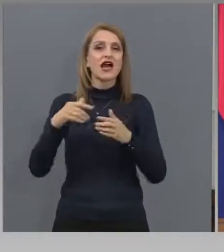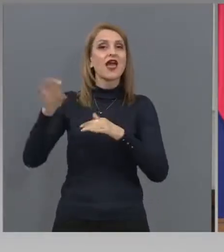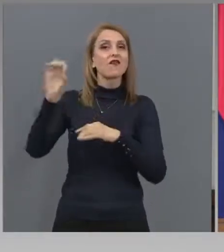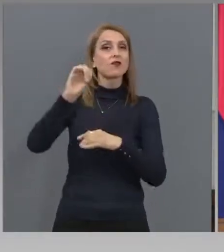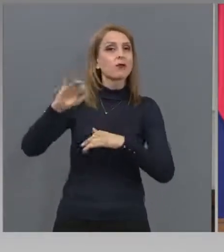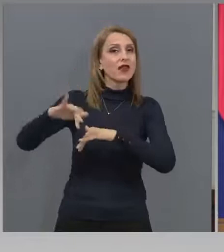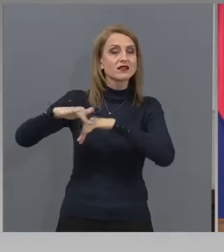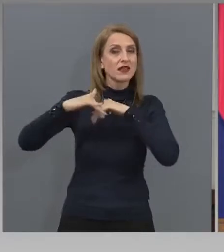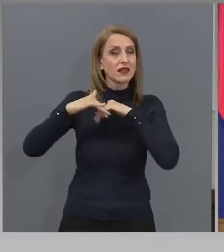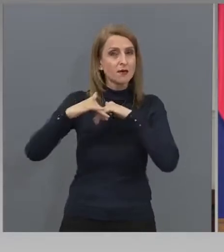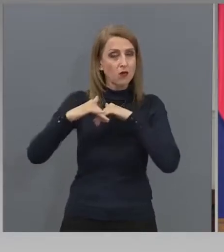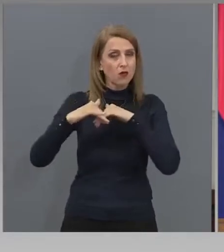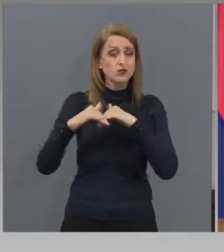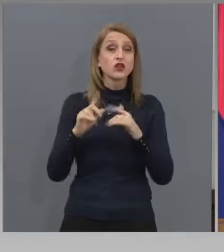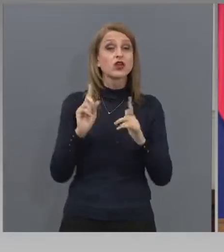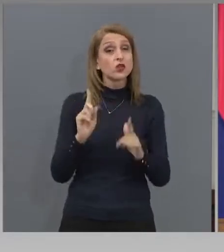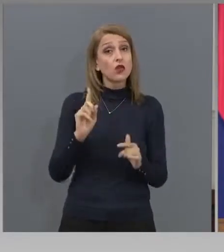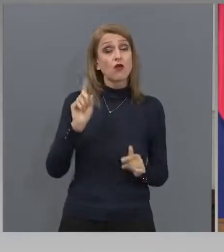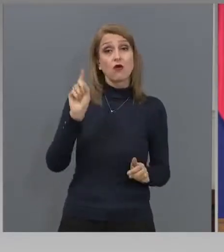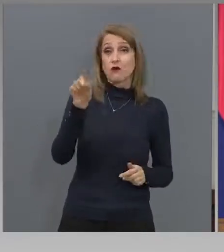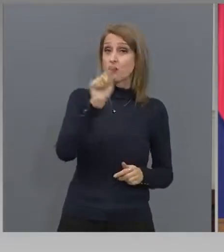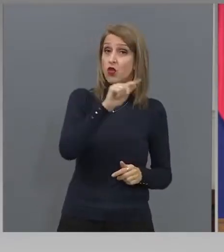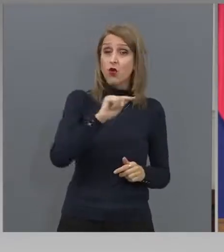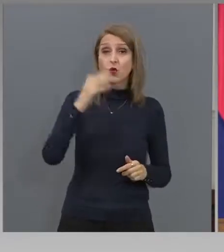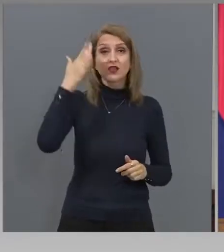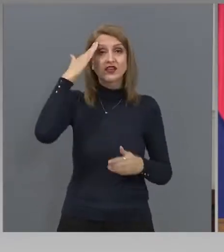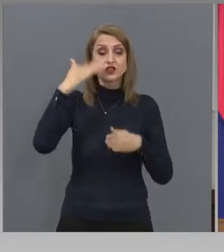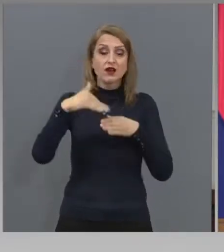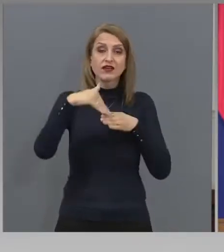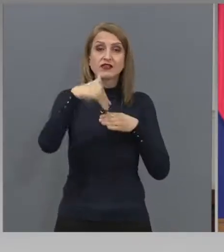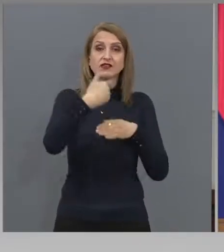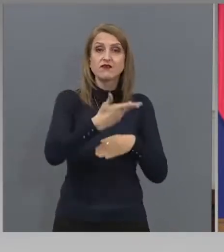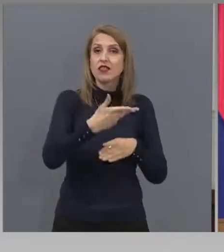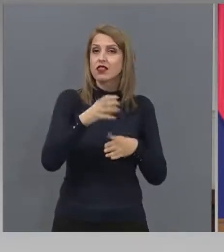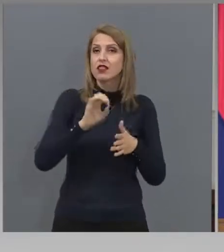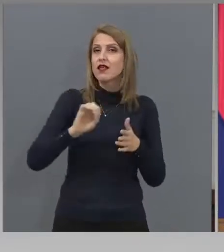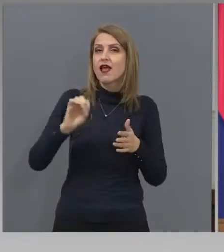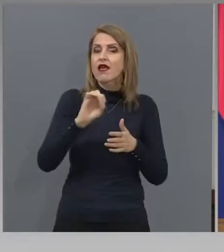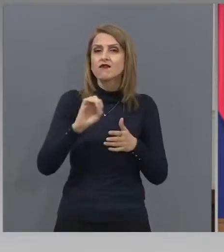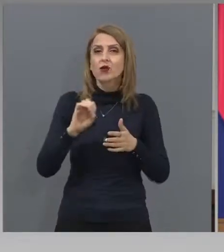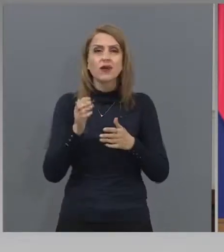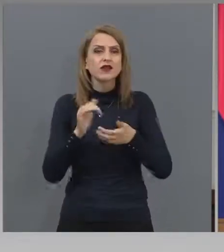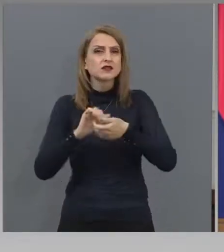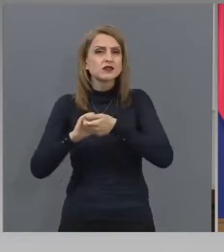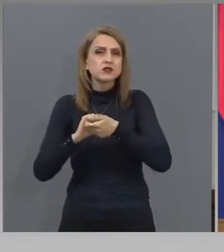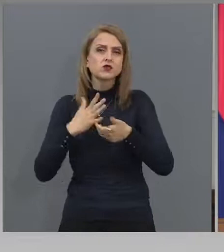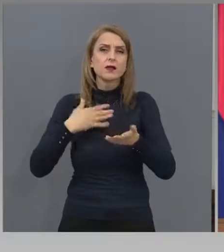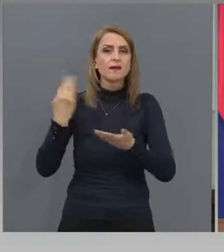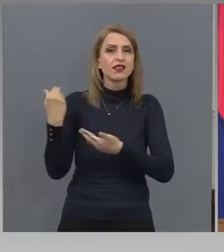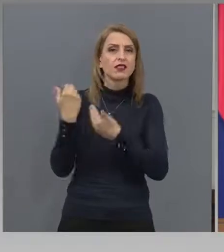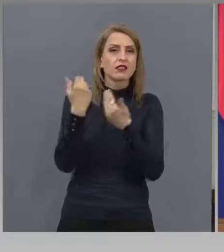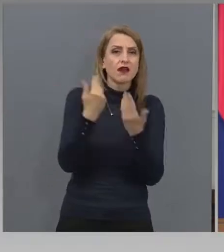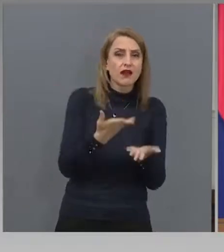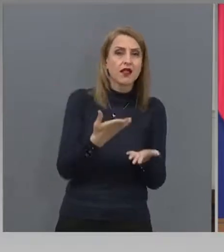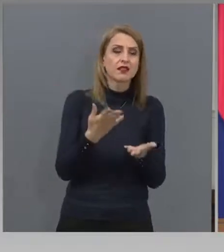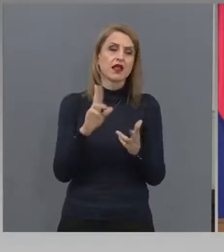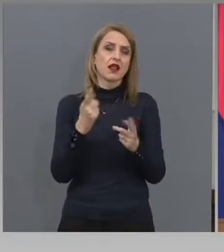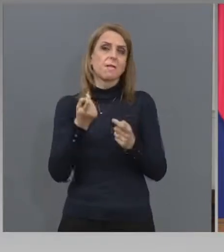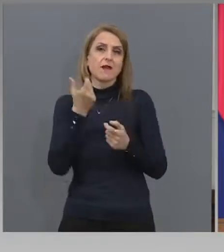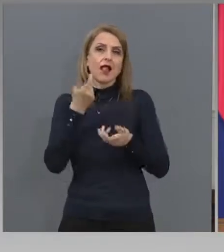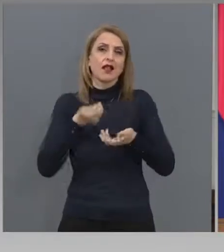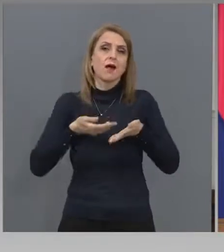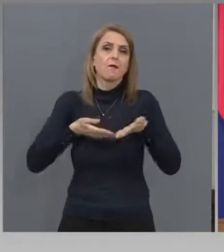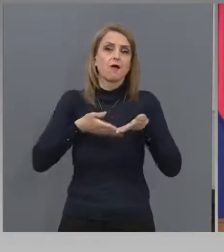но много държави извън Европейския съюз с някакък подарение или с някаква малка помощ, след това имат